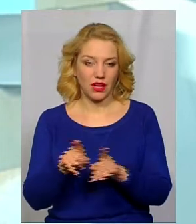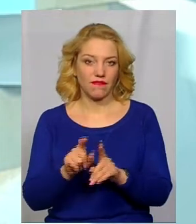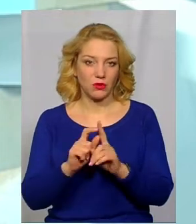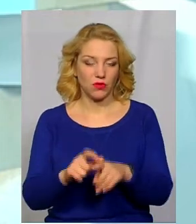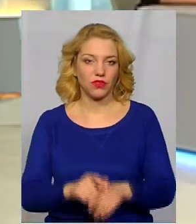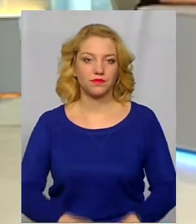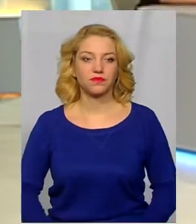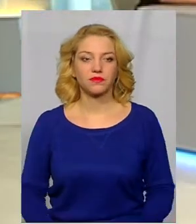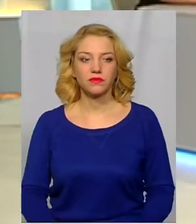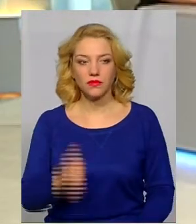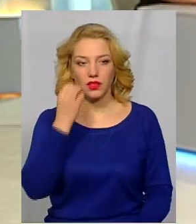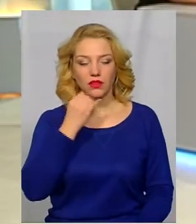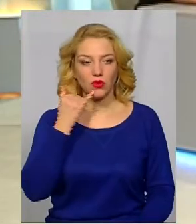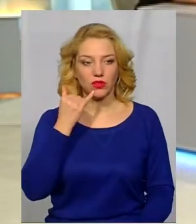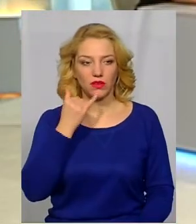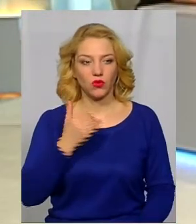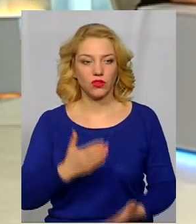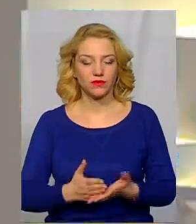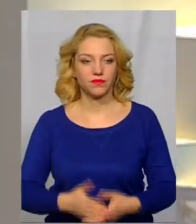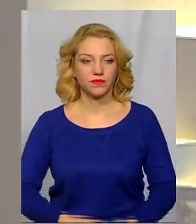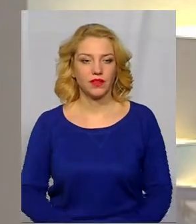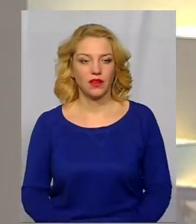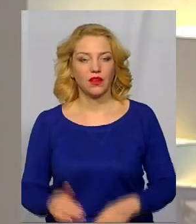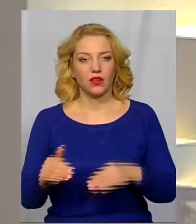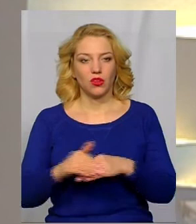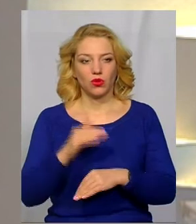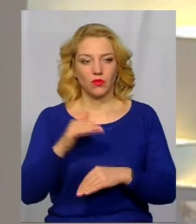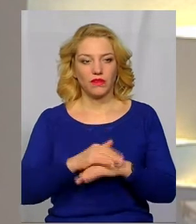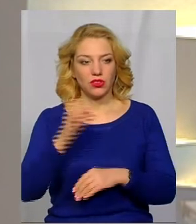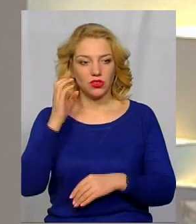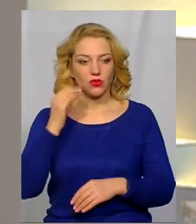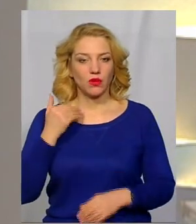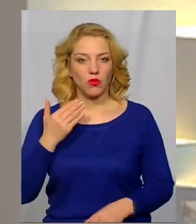питання. Я вам дякую, якраз маємо телефонний дзвінок. Добрий вечір, слухаємо вас.